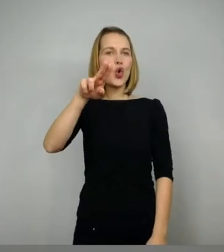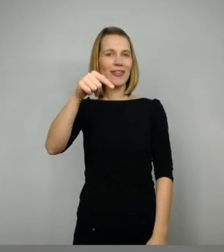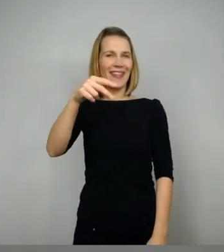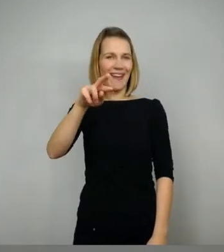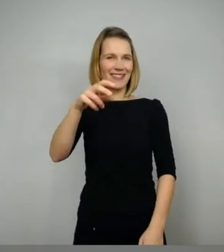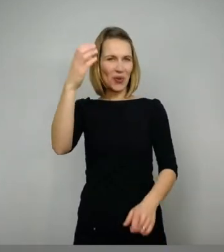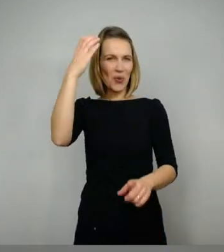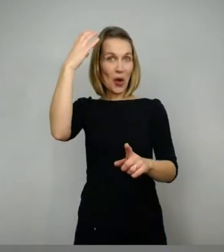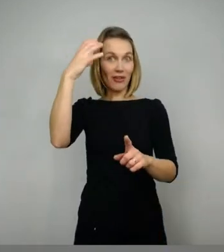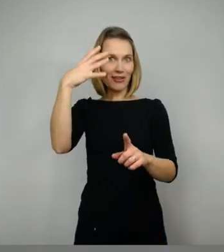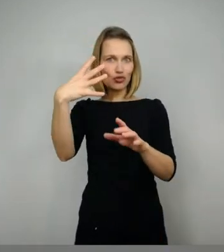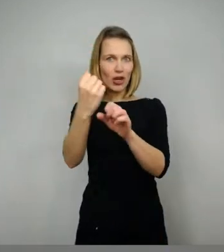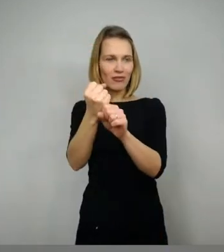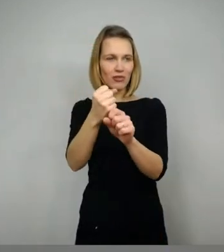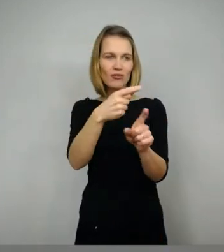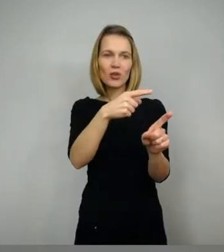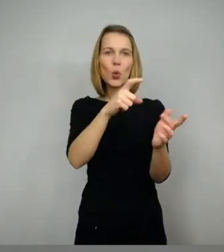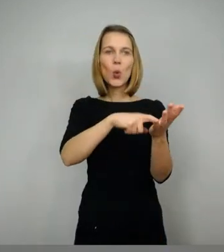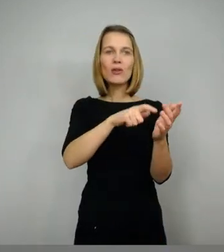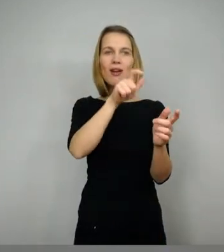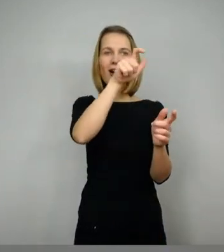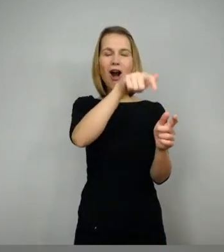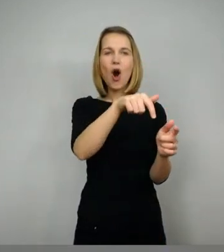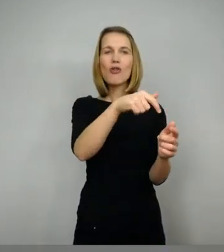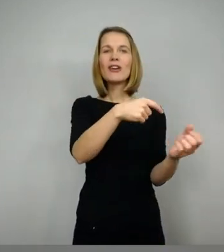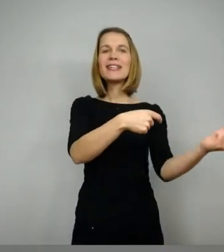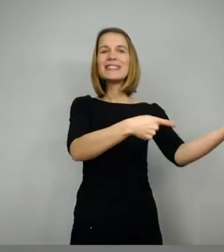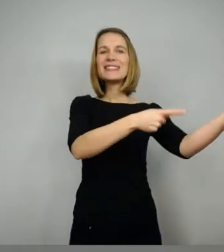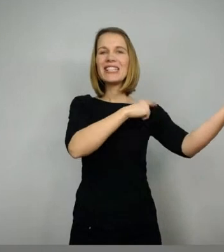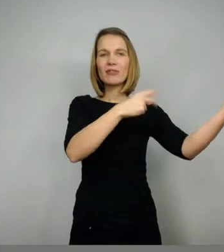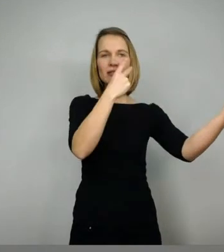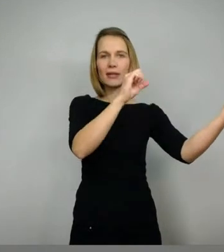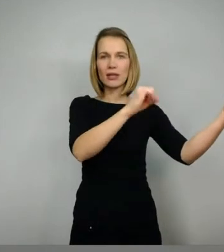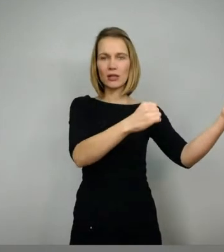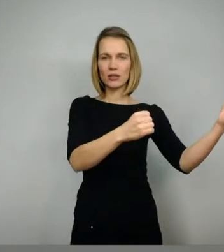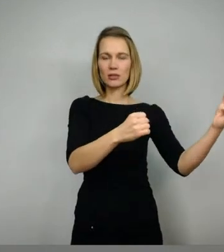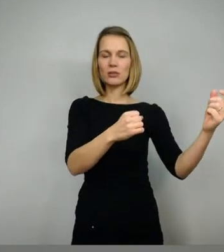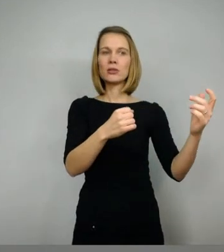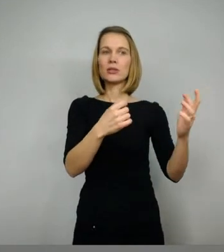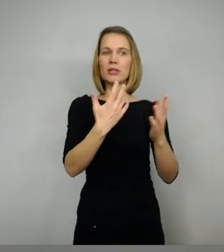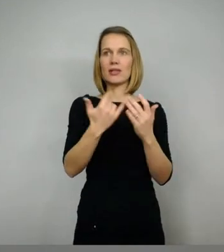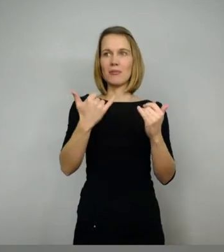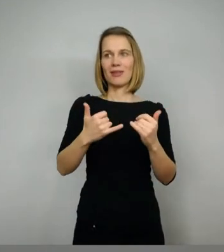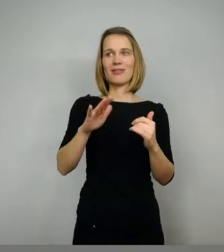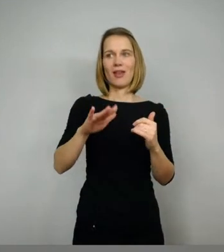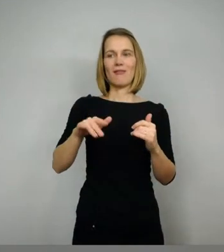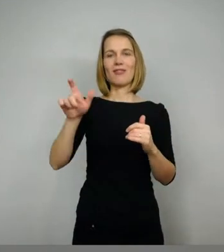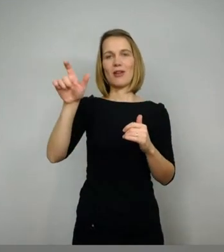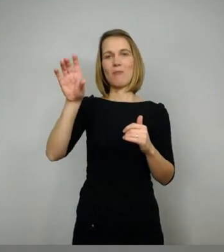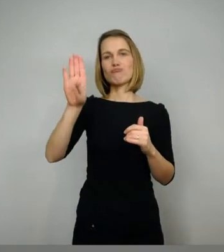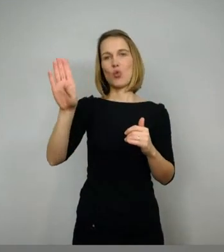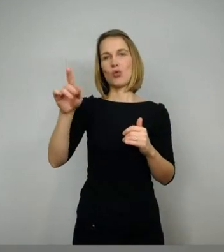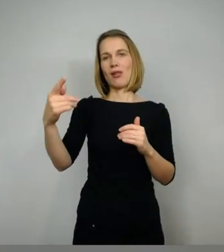und deshalb darf Gunther am Ende Brünnhild heiraten. Brünnhild ist zwar ein bisschen zerknirscht, aber sie muss es akzeptieren, das sind ihre Regeln